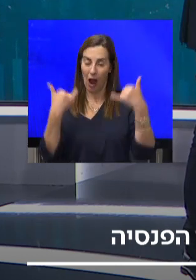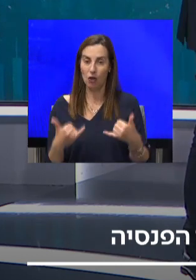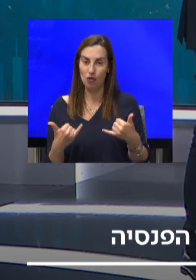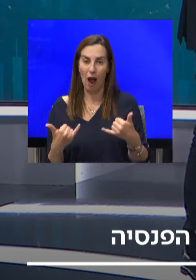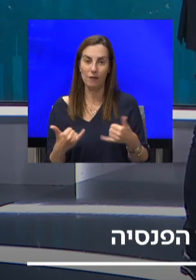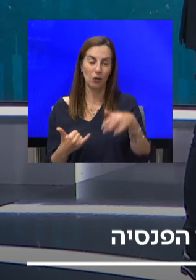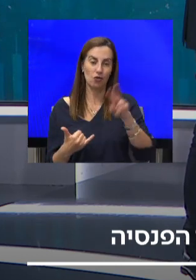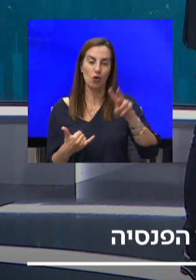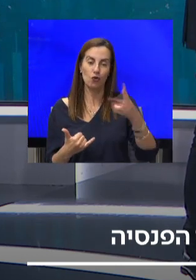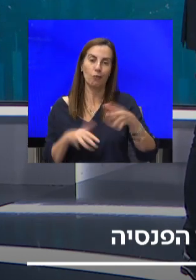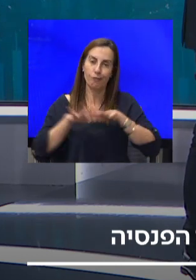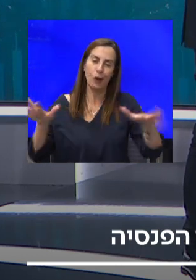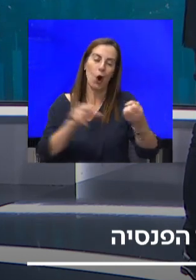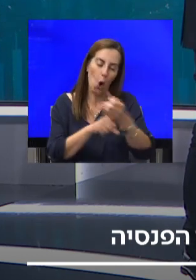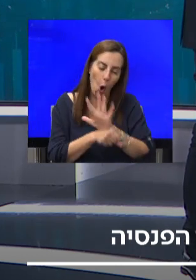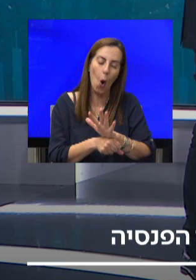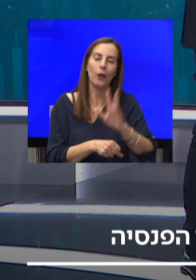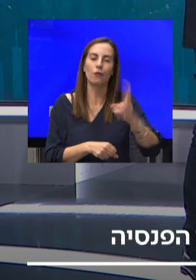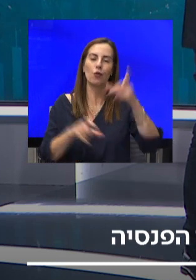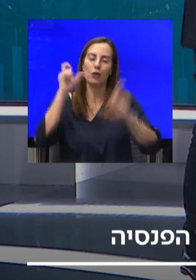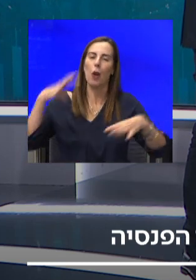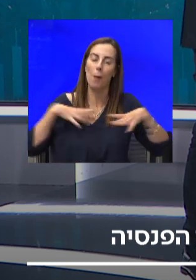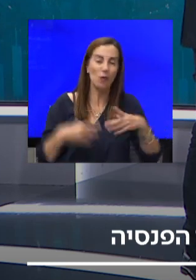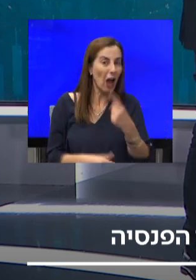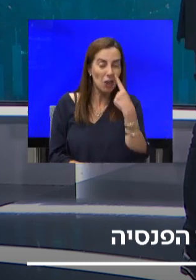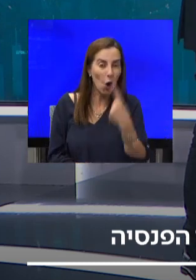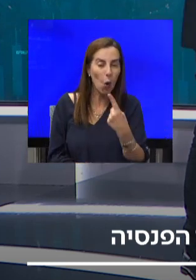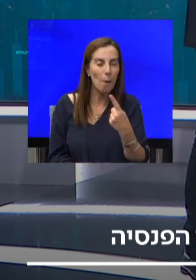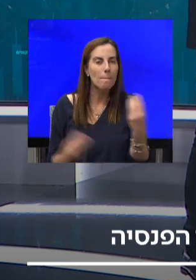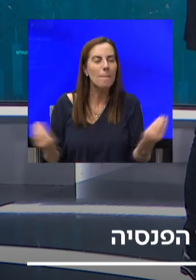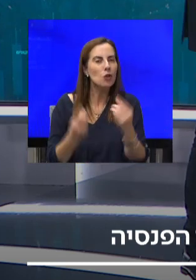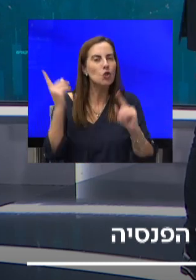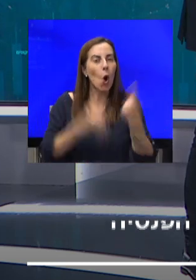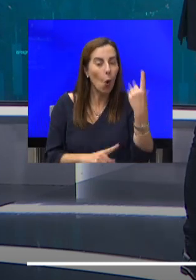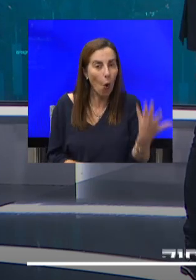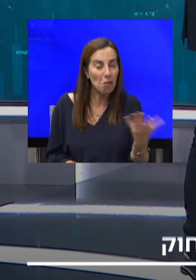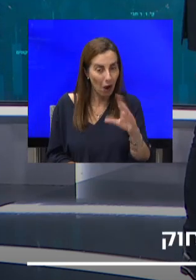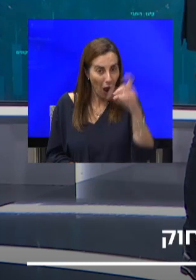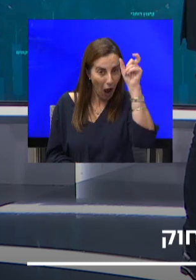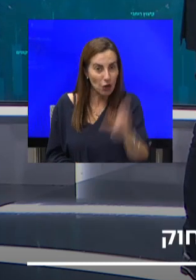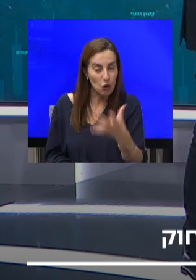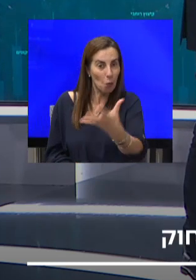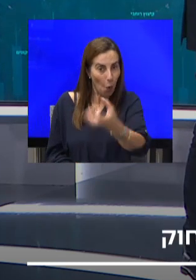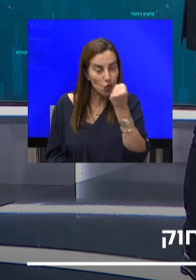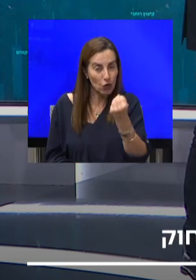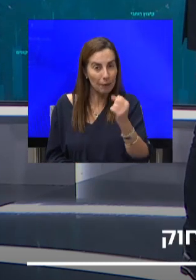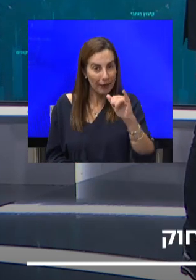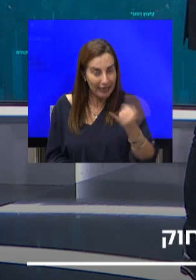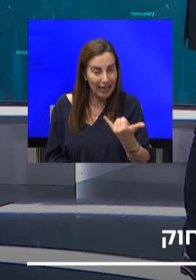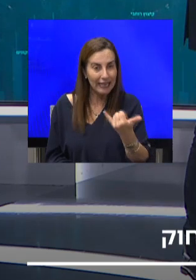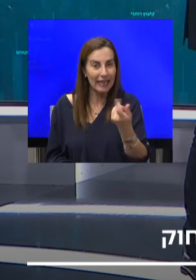ואנשים יוצאים לחלת נוסף, האם אתם רואים התעוררות במשיכה של פנסיה מוקדמת. אומרת, שאנשים פשוט לוקחים את הכסף, את מה שיש להם. האם זה קורה?